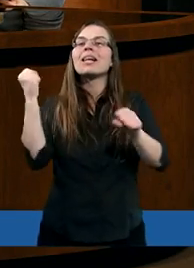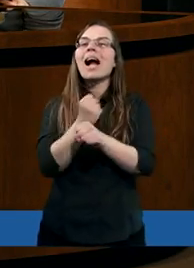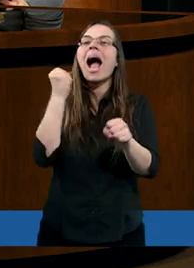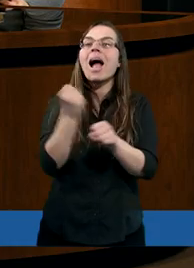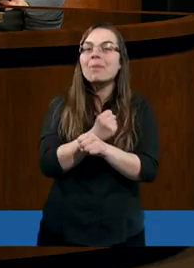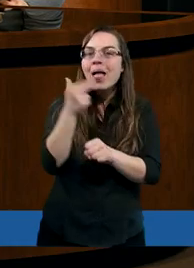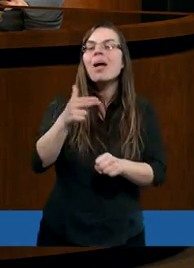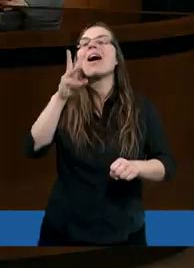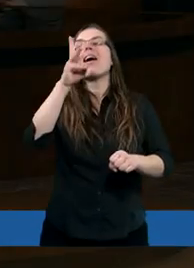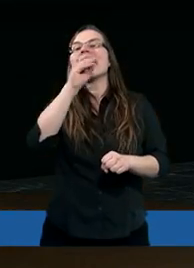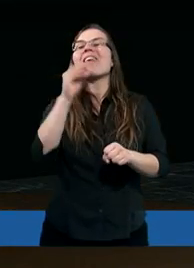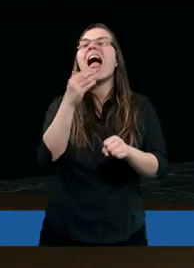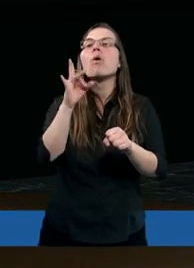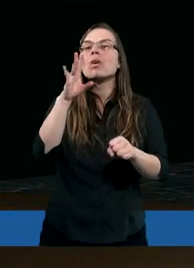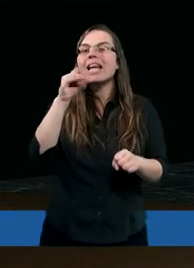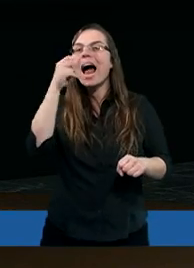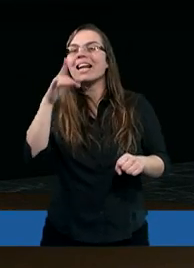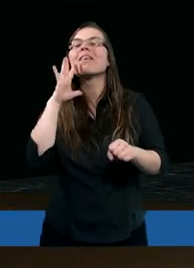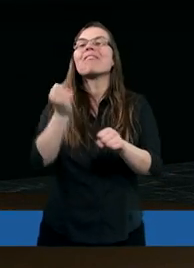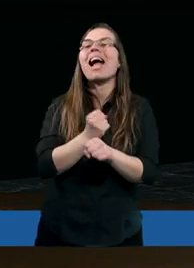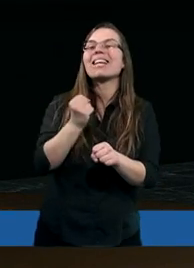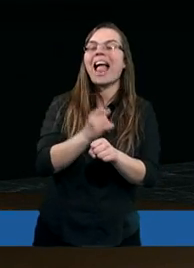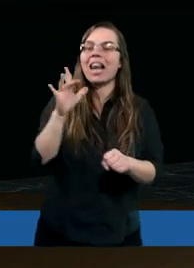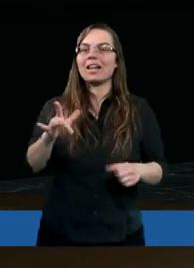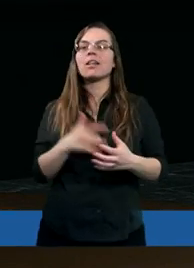węgielny. No właśnie. Co tutaj piszę, nie?